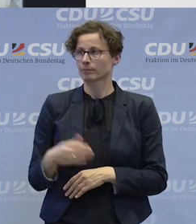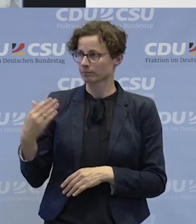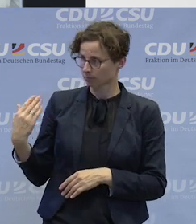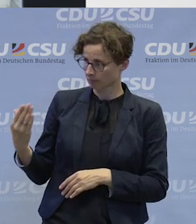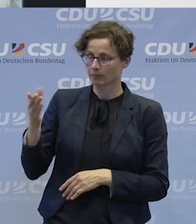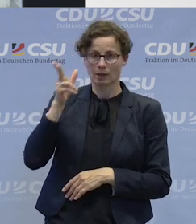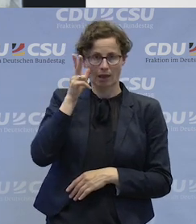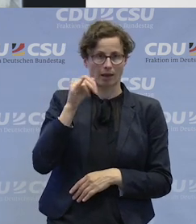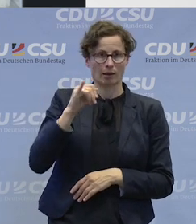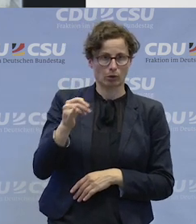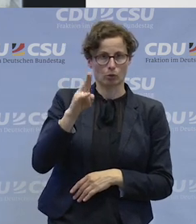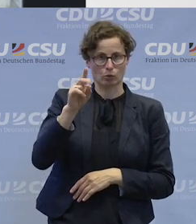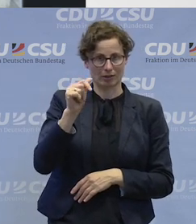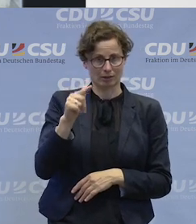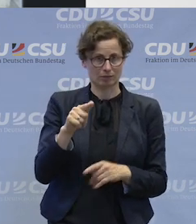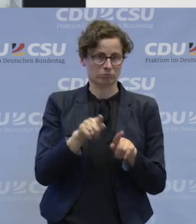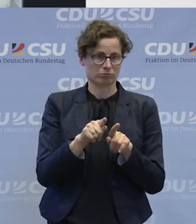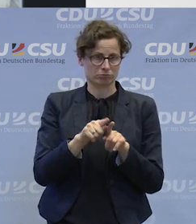Judith bewegt hat, denke ich.